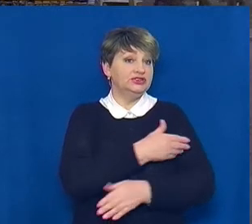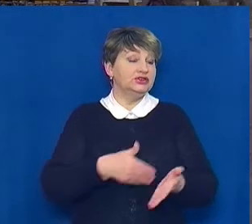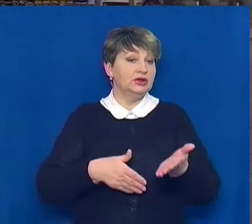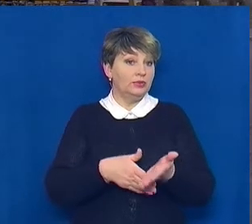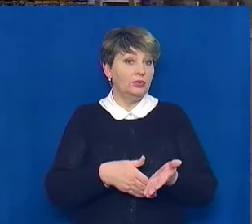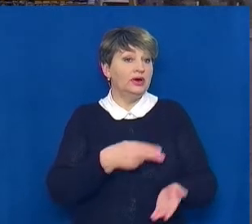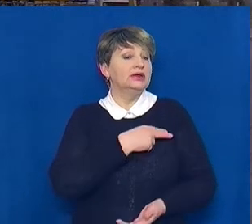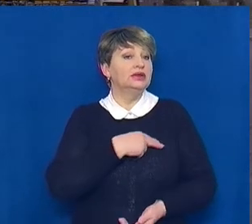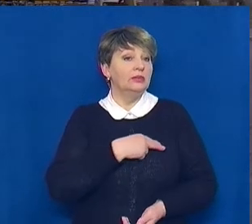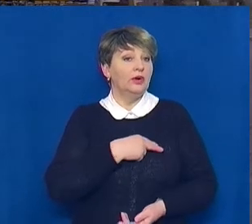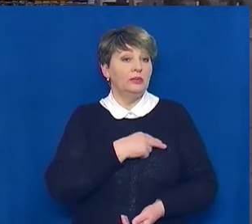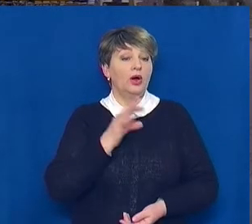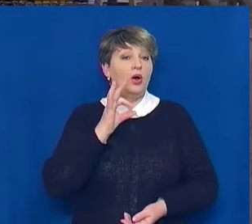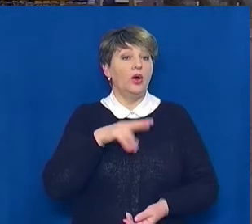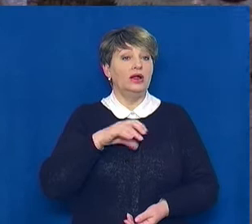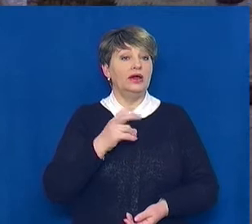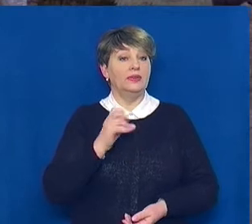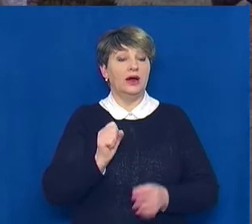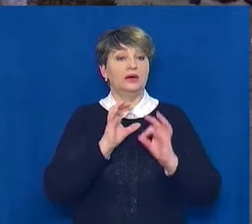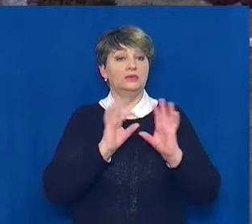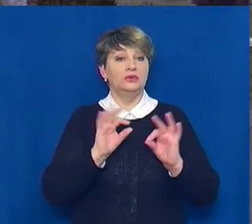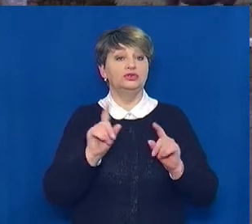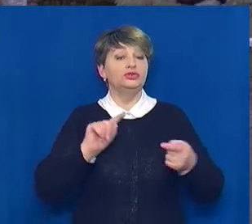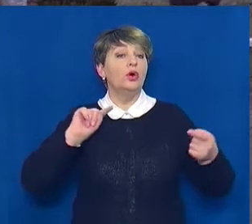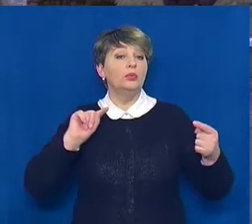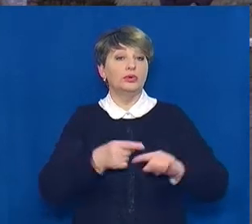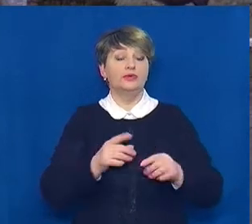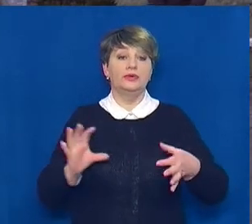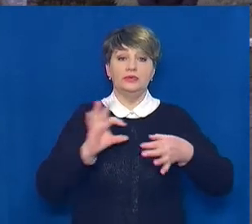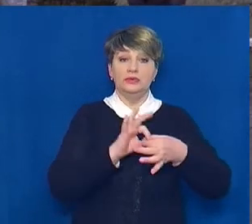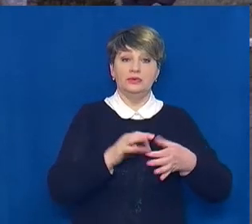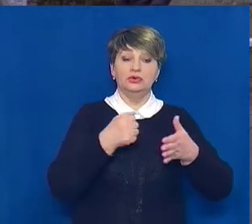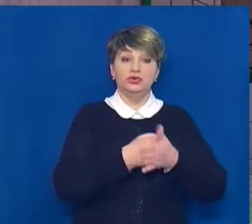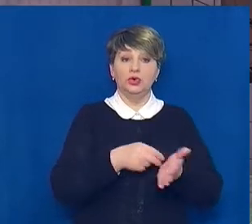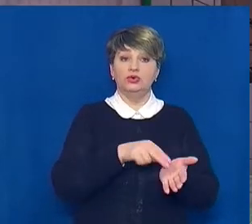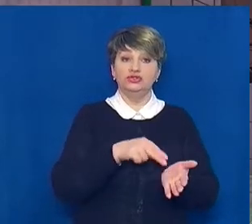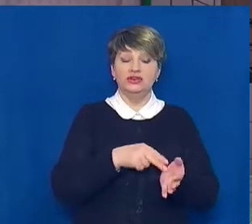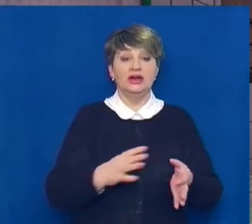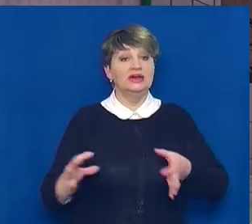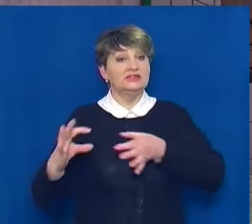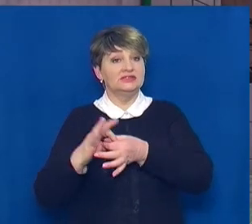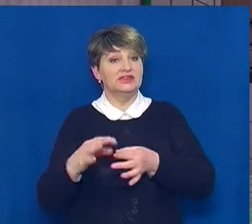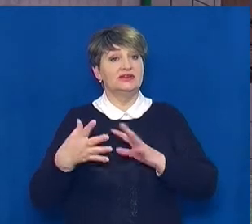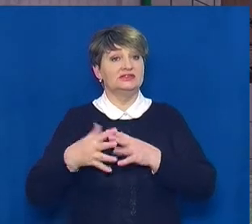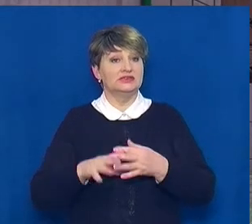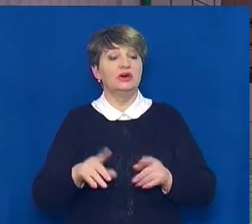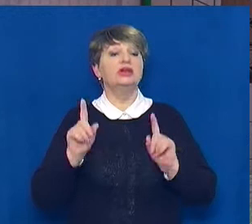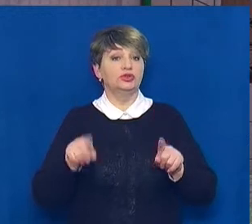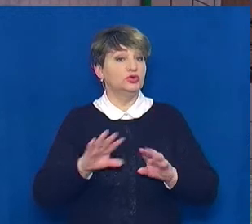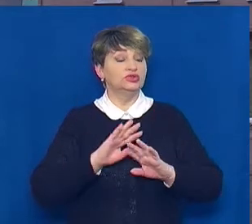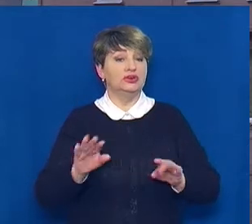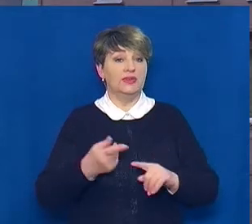Депутатка Олена Іванова телефоном розповідає, що проти приєднання до Черкаси. Злиття з Будищем теж не підтримує, бо це суперечитиме